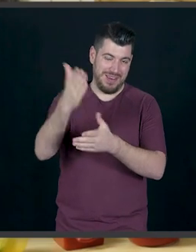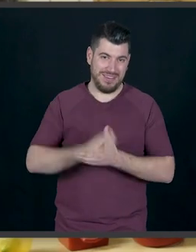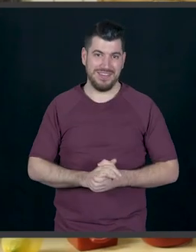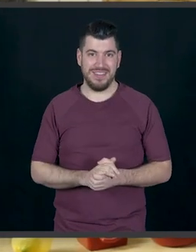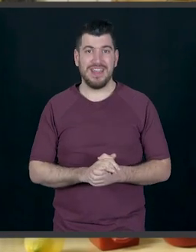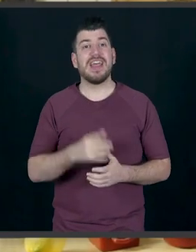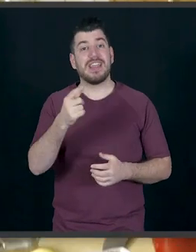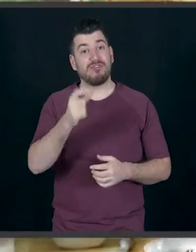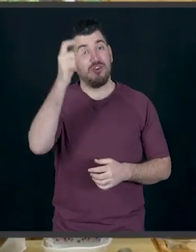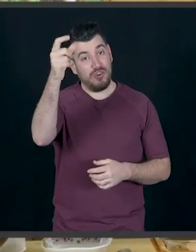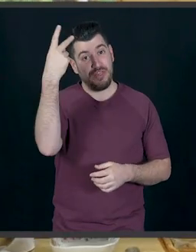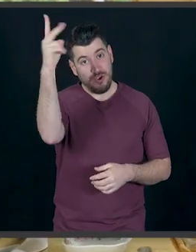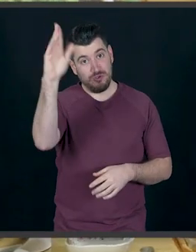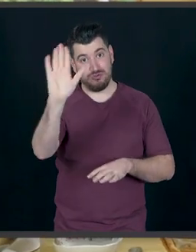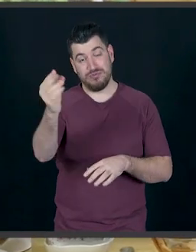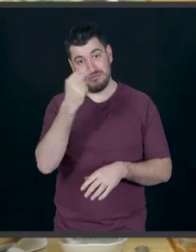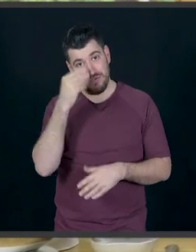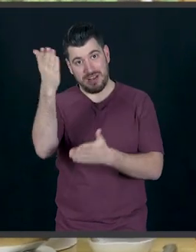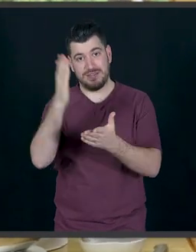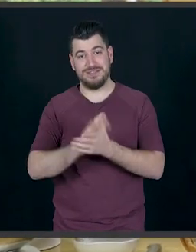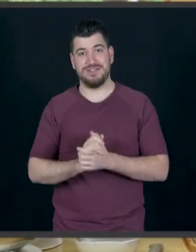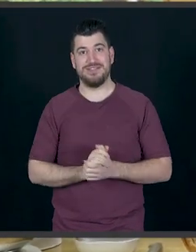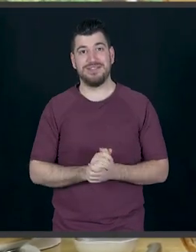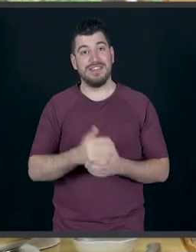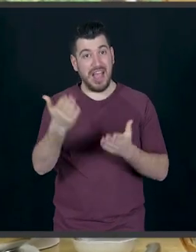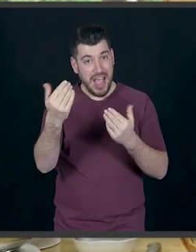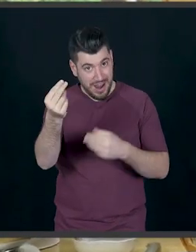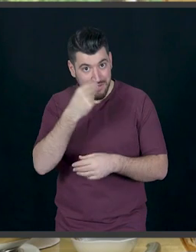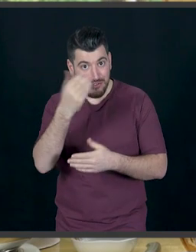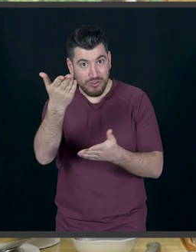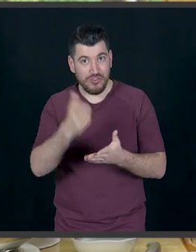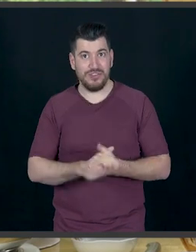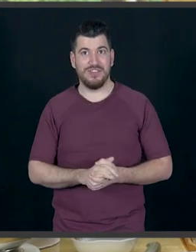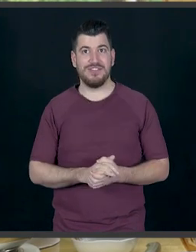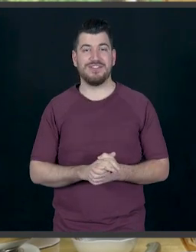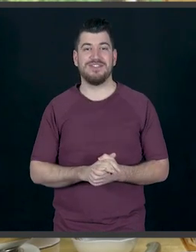Και αυτερή για σένα φίλε μου. Έλα πάρτε το. Θα πάρτε το.